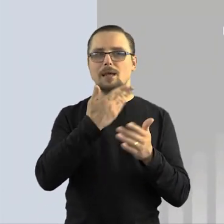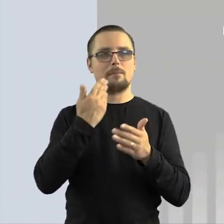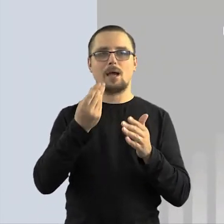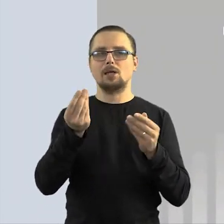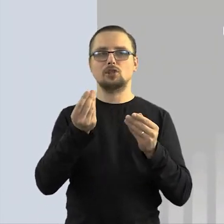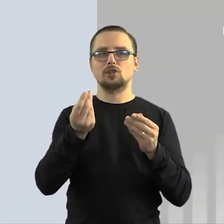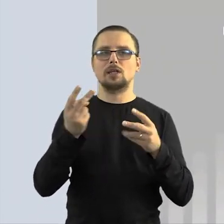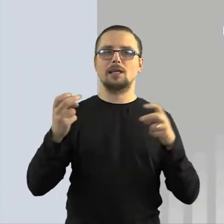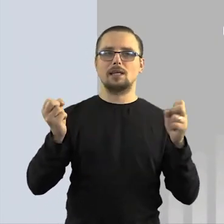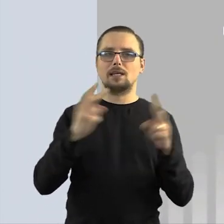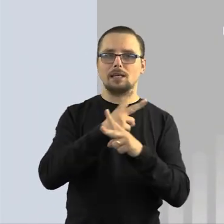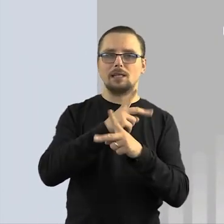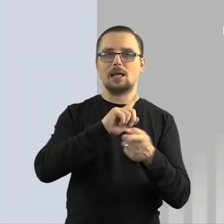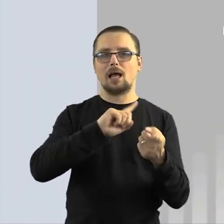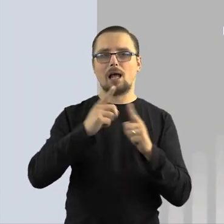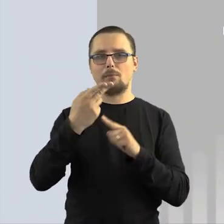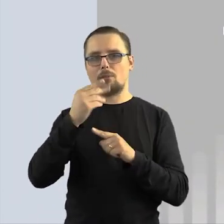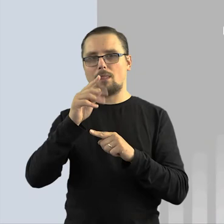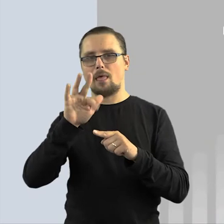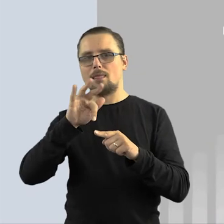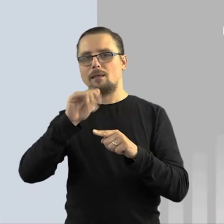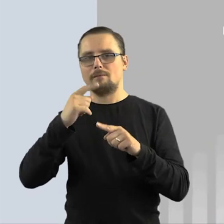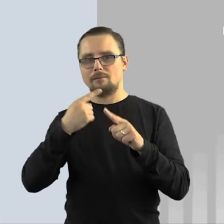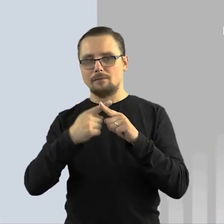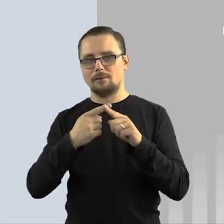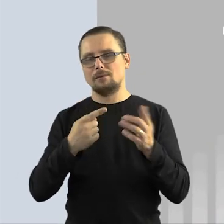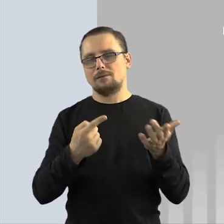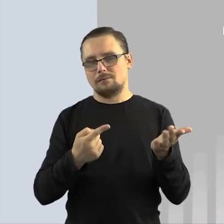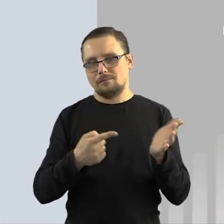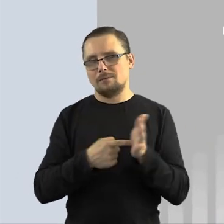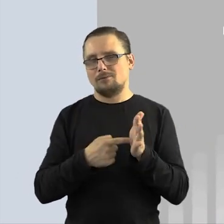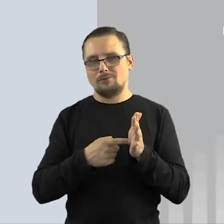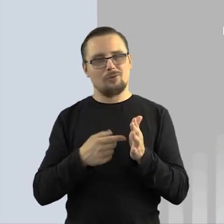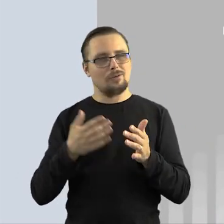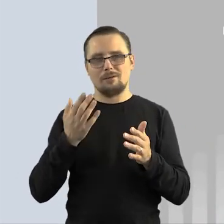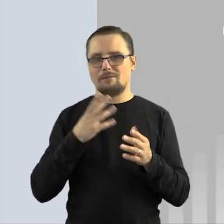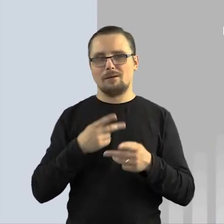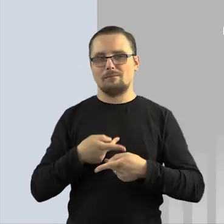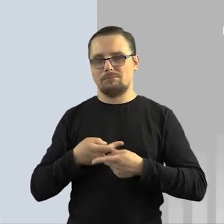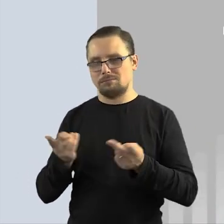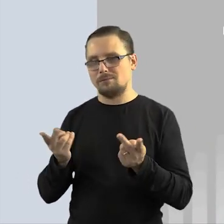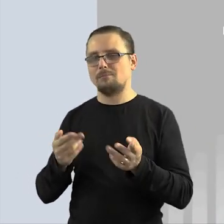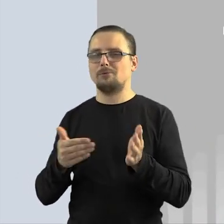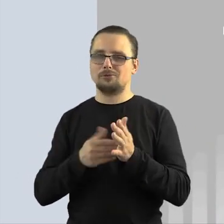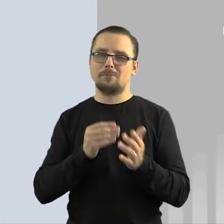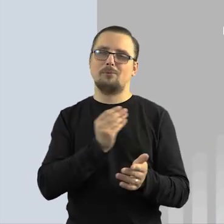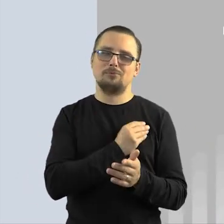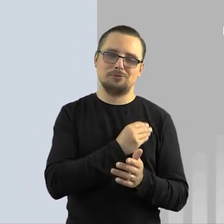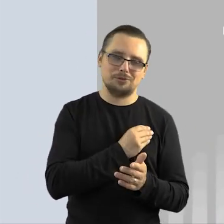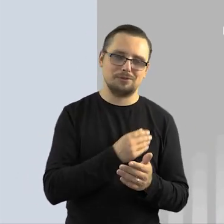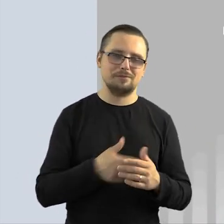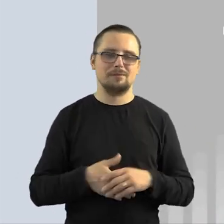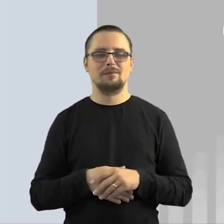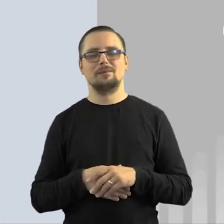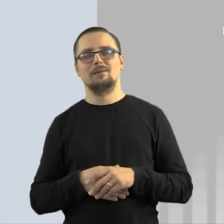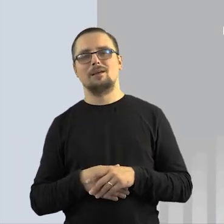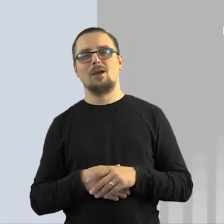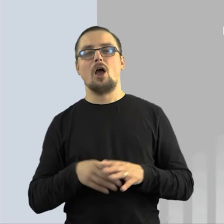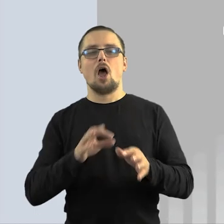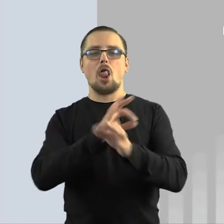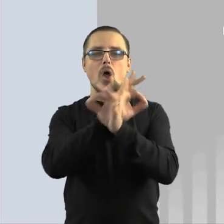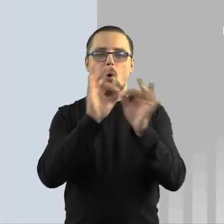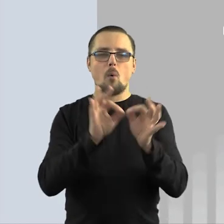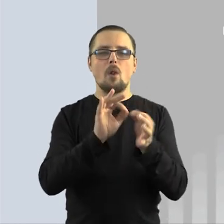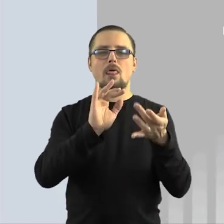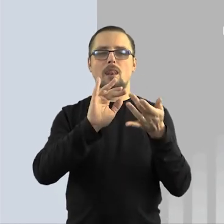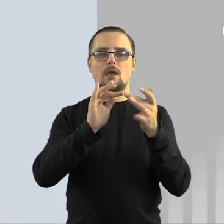jeszcze nie ma w dystrybucji kinowej, czy Netflixowej chociażby. No bo wtedy to wiadomo, że jakby też chodzi o jakąś taką etykę dzielenia się